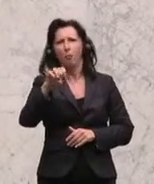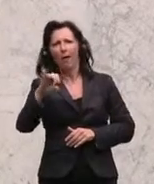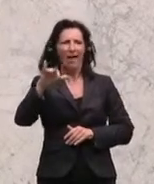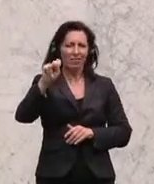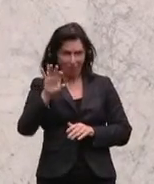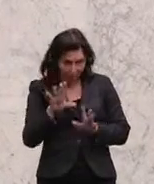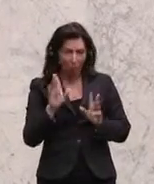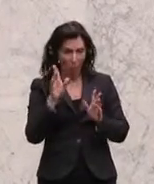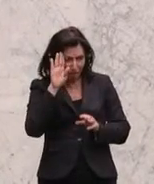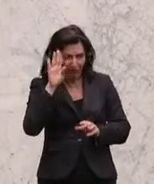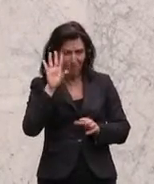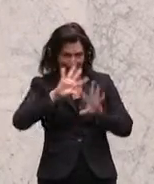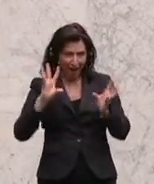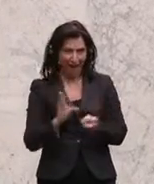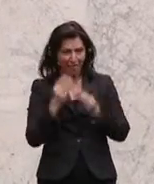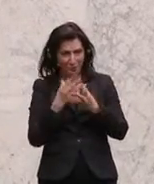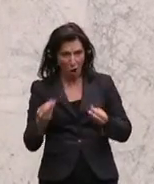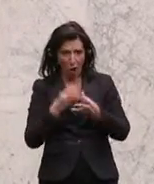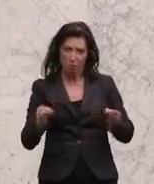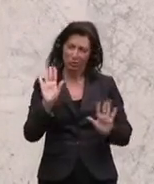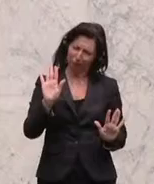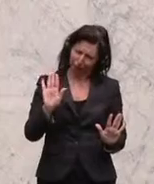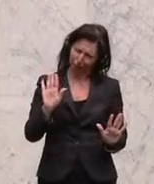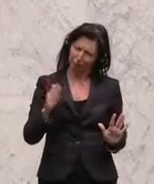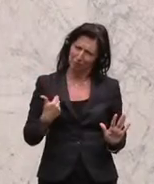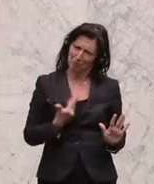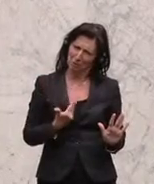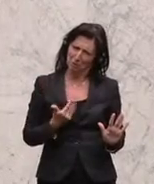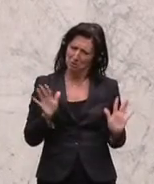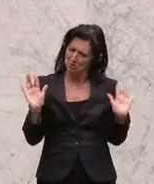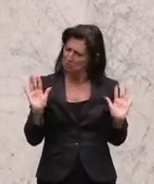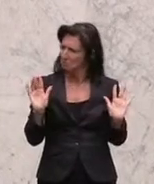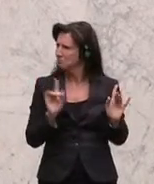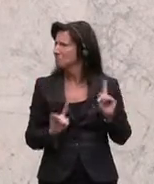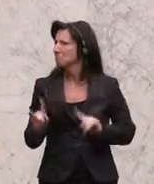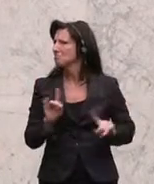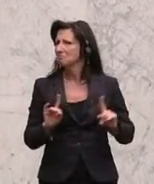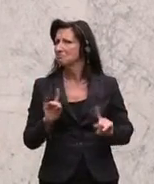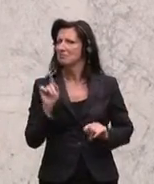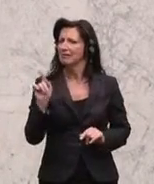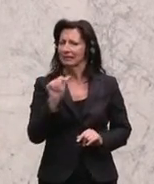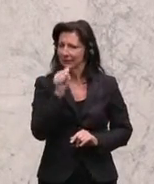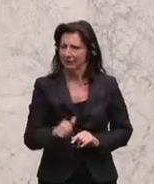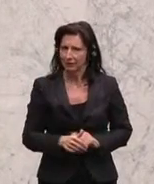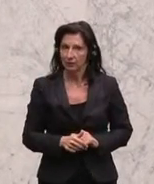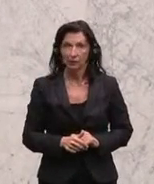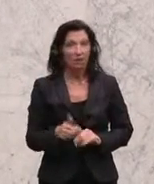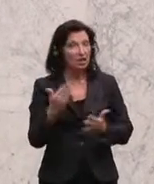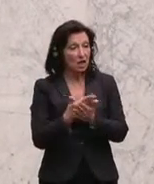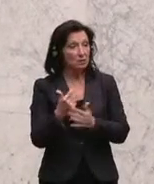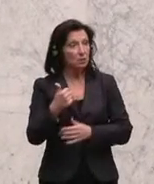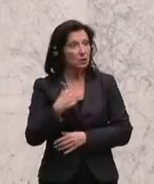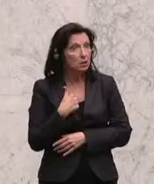Probleme, wage ich zu bezweifeln. Also das wage ich zu bezweifeln, die ist es sicher nicht. Also meine Frage ist daher,